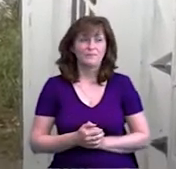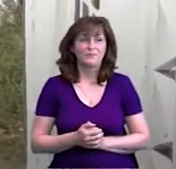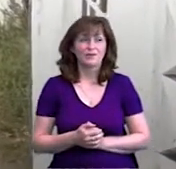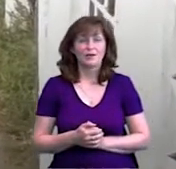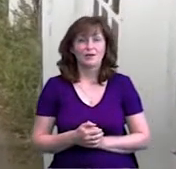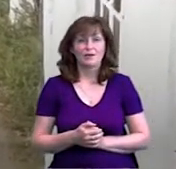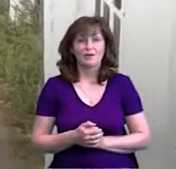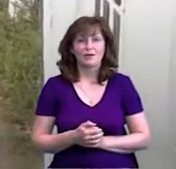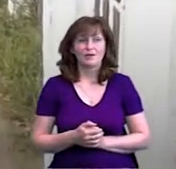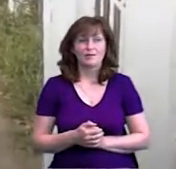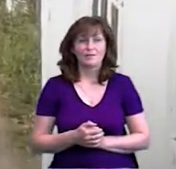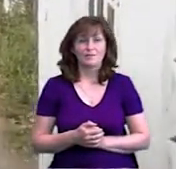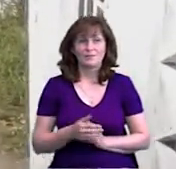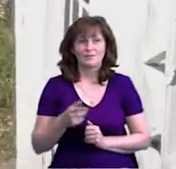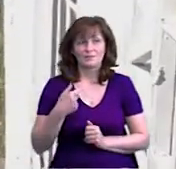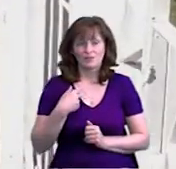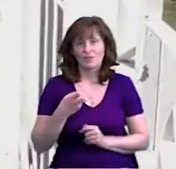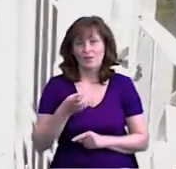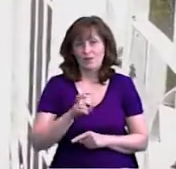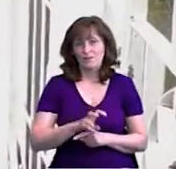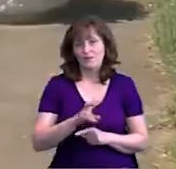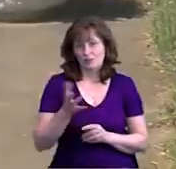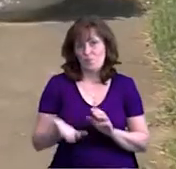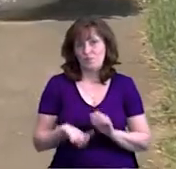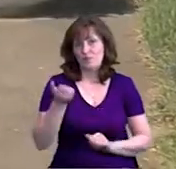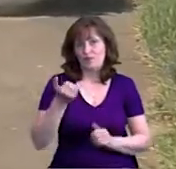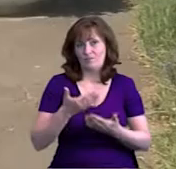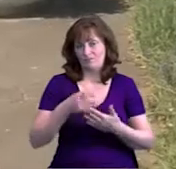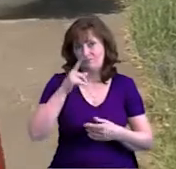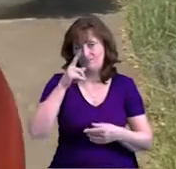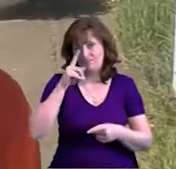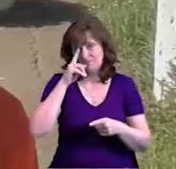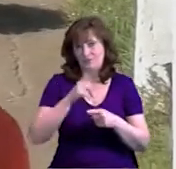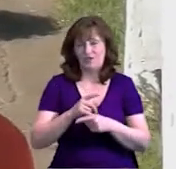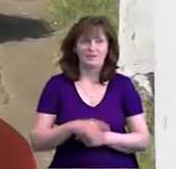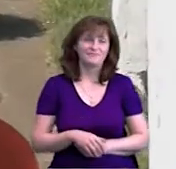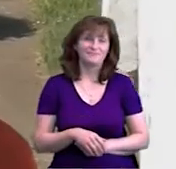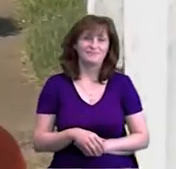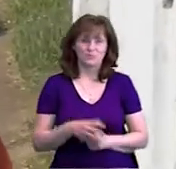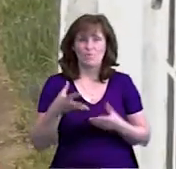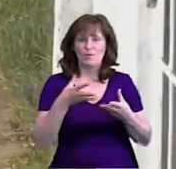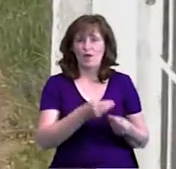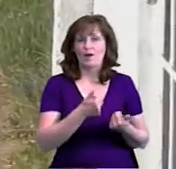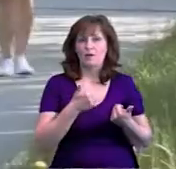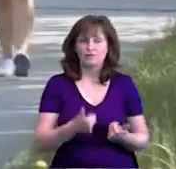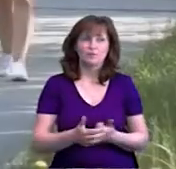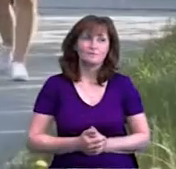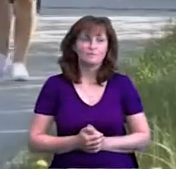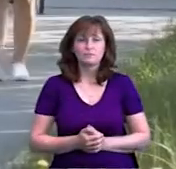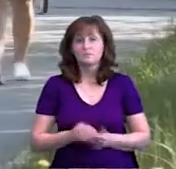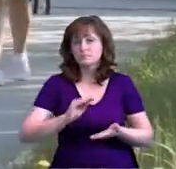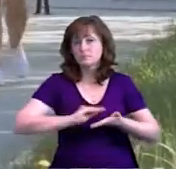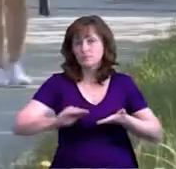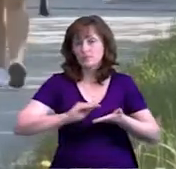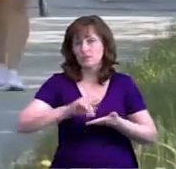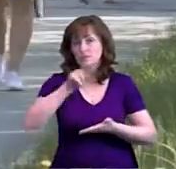брата не позорити, пройшов підтримати його. Підтримка – це завжди для нього добре, для всіх добре. Писатиме